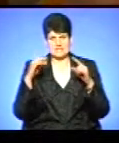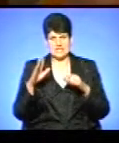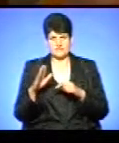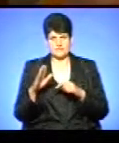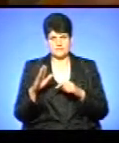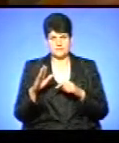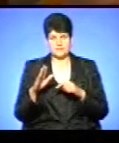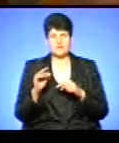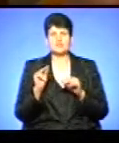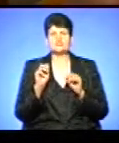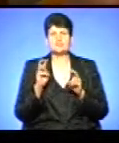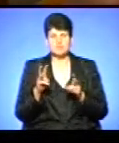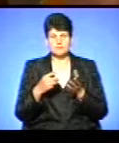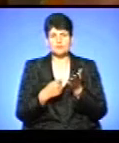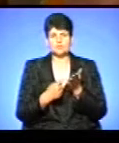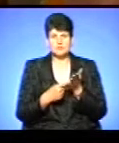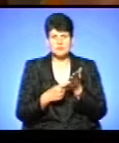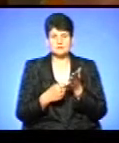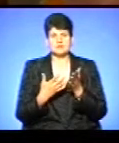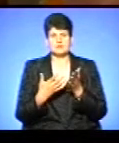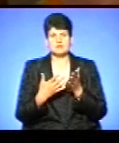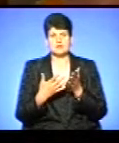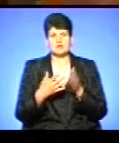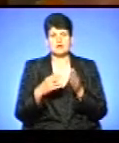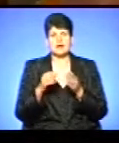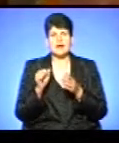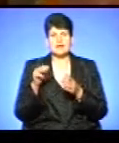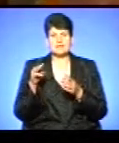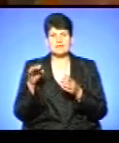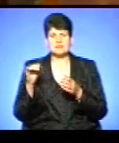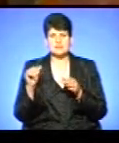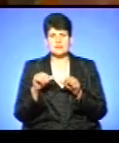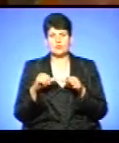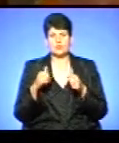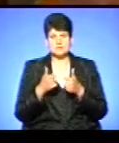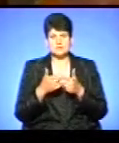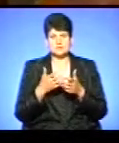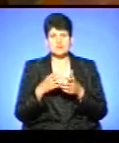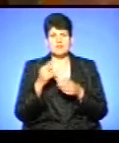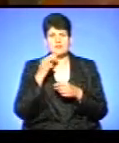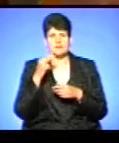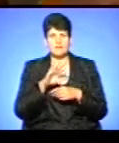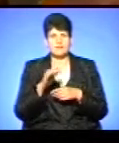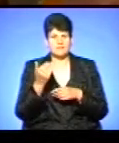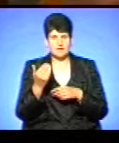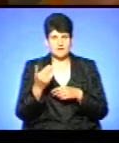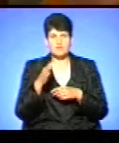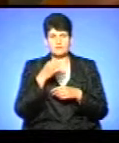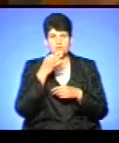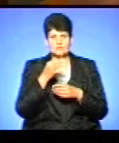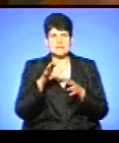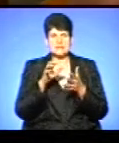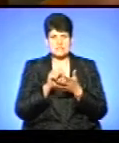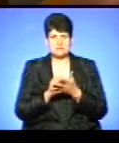Чим аргументувала атестаційна комісія третього рівня, чому нас позбавили? Провина не ваша, ви відповідаєте займаній